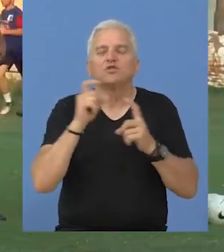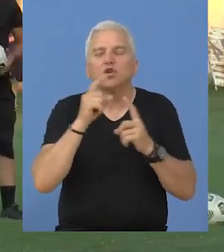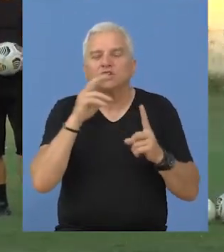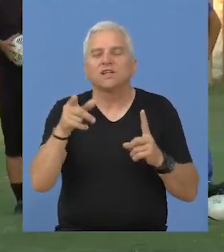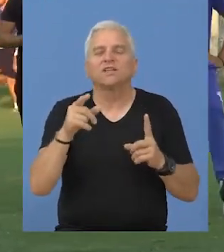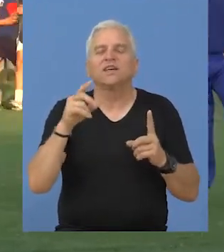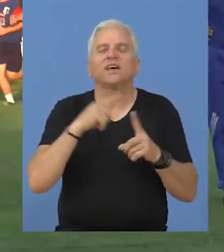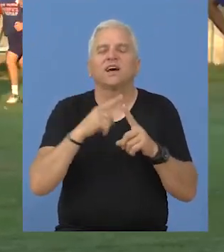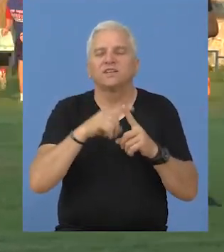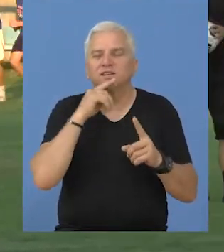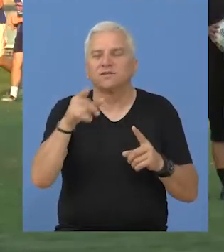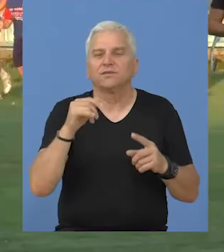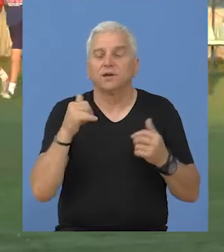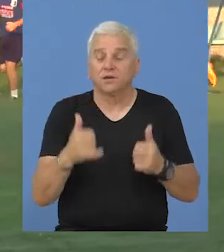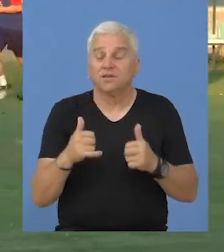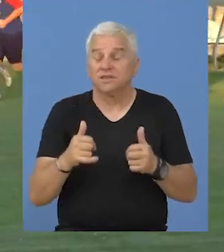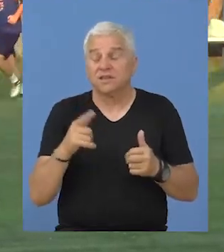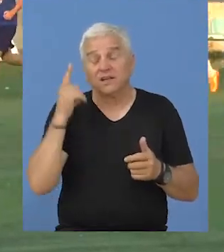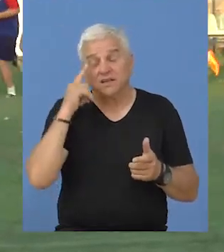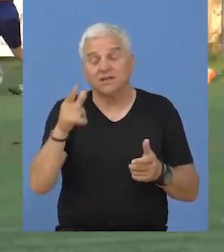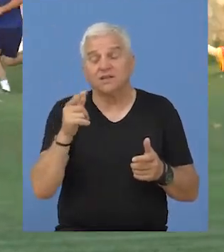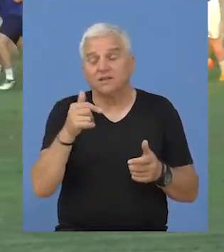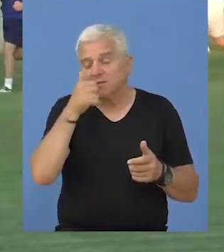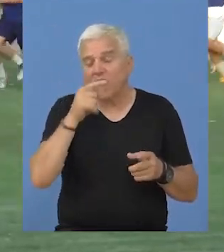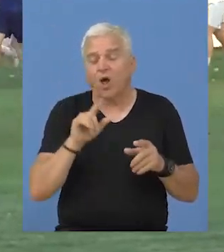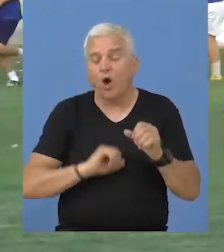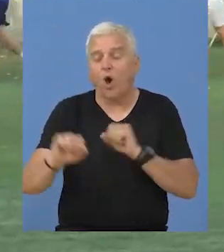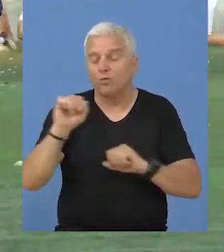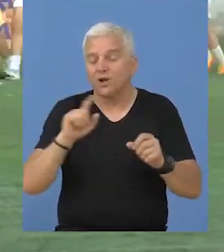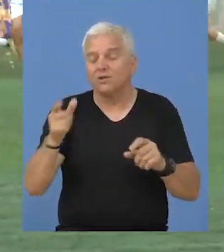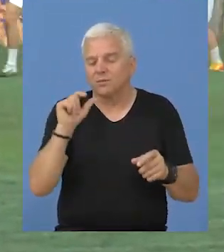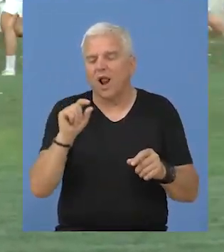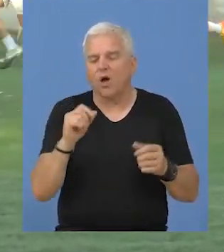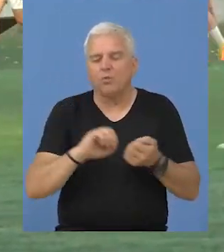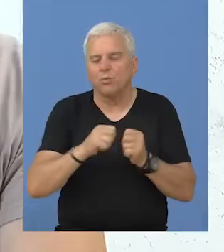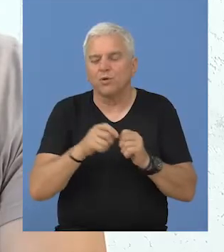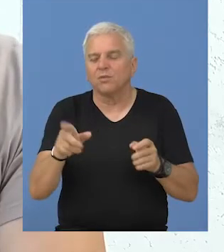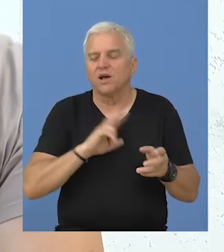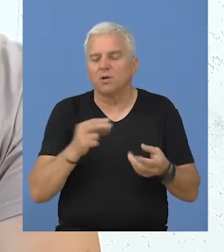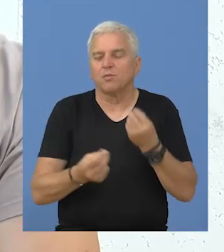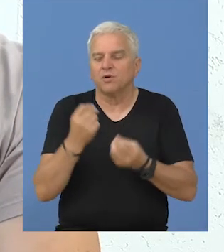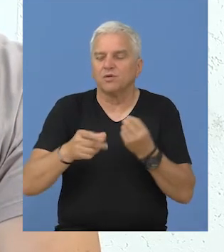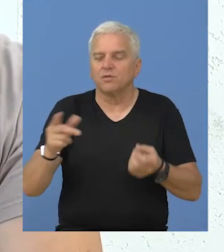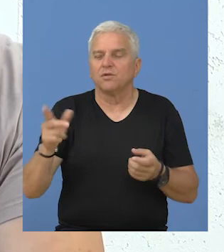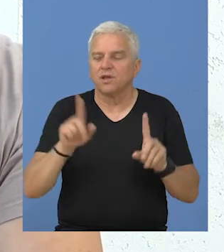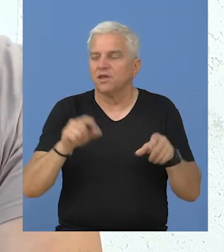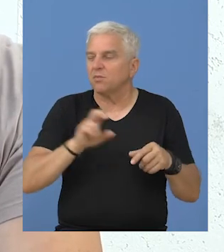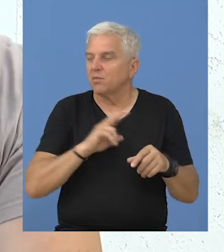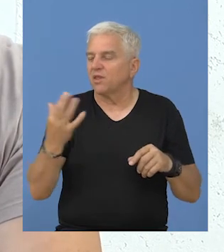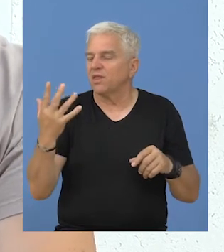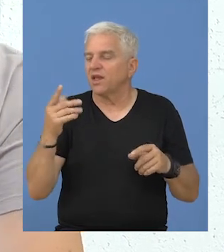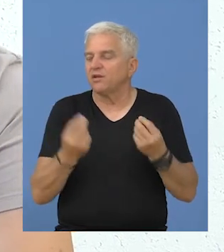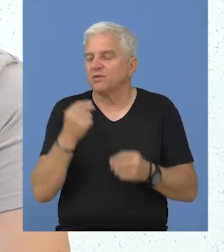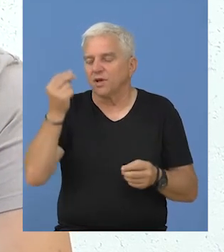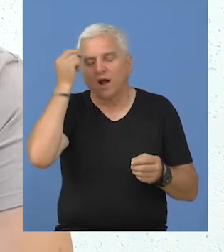Radojković, Soldat i Hasčić. Mislim da nam odbrana sad malo više škripi nego napada, ali imamo tu igrača,